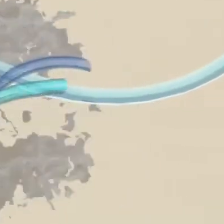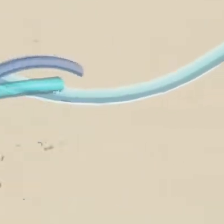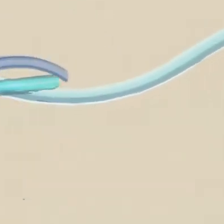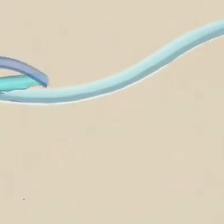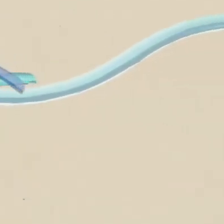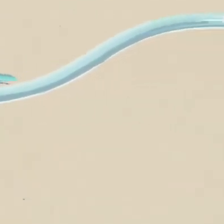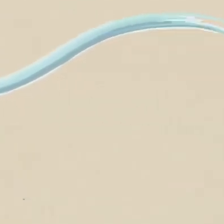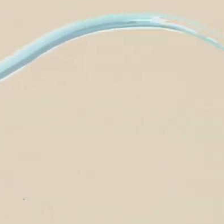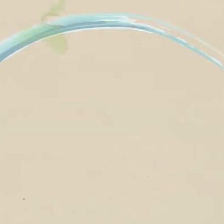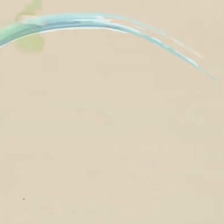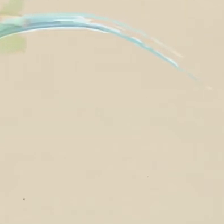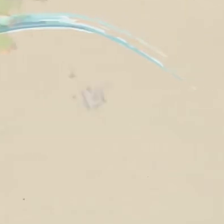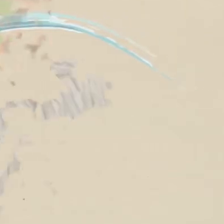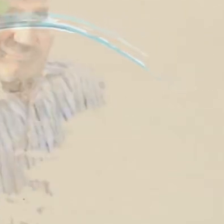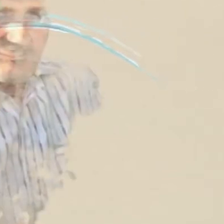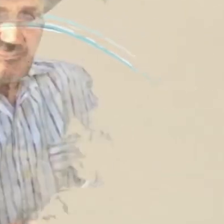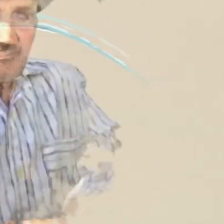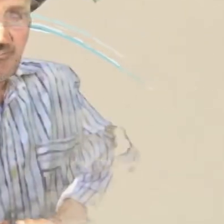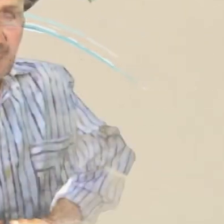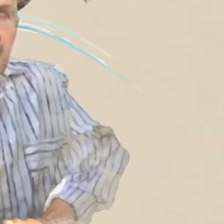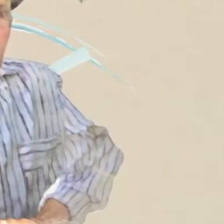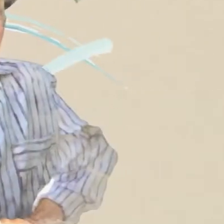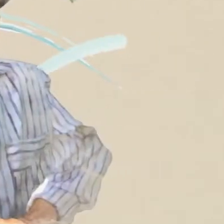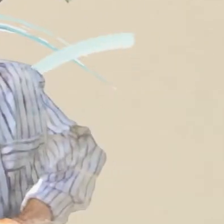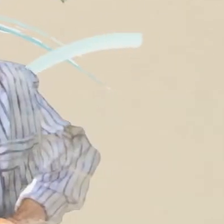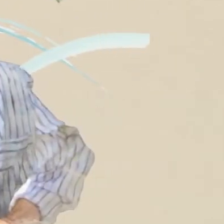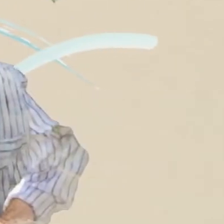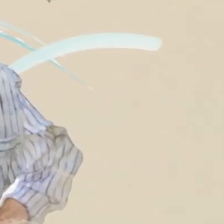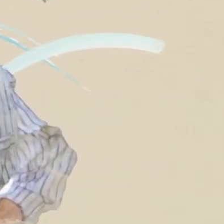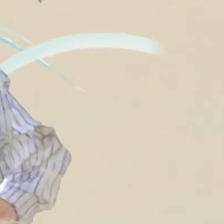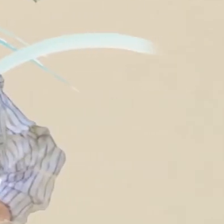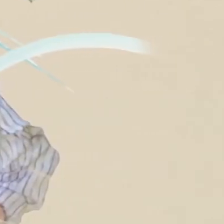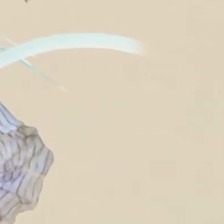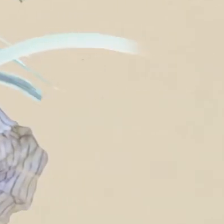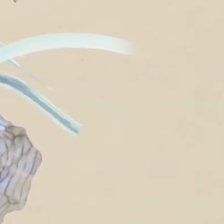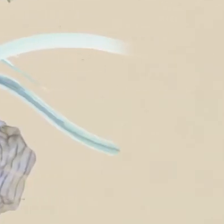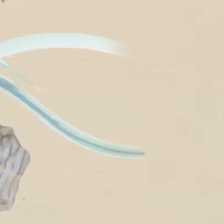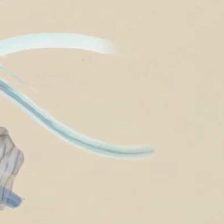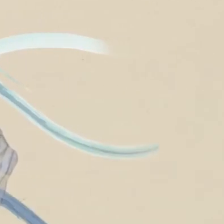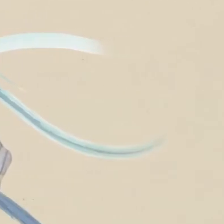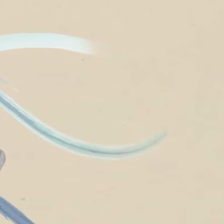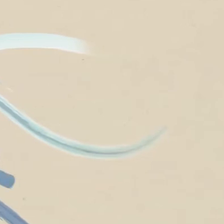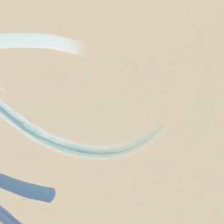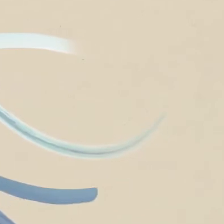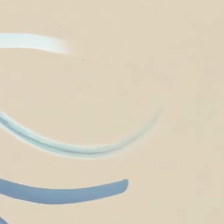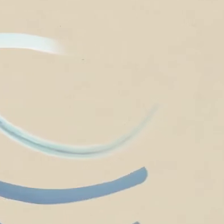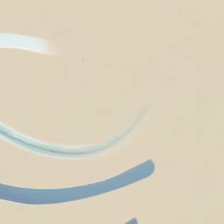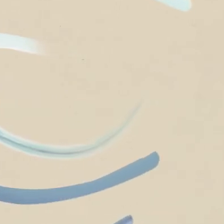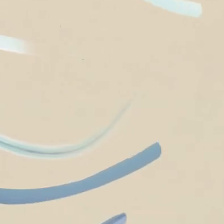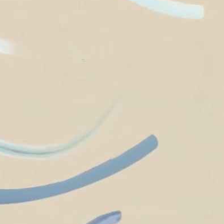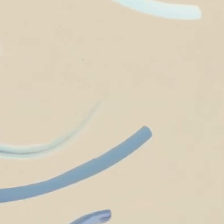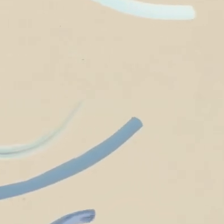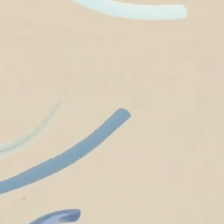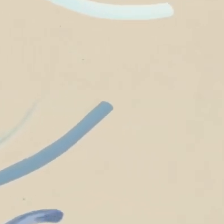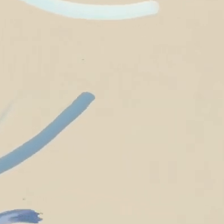E questi ricordi mi fanno felice e li sento i miei nipoti che ridono incuriositi nel vedermi sorridere a